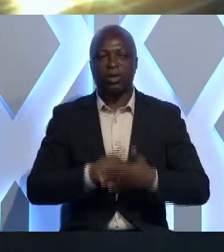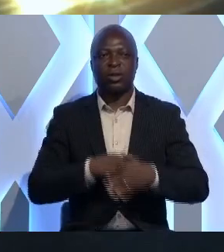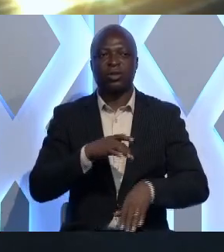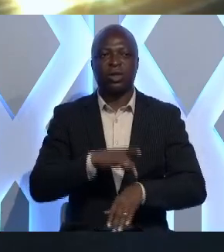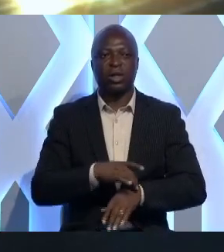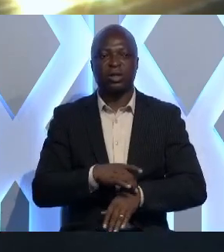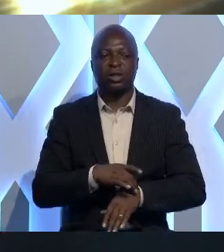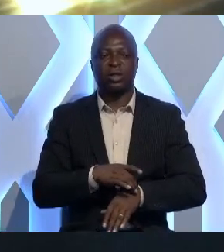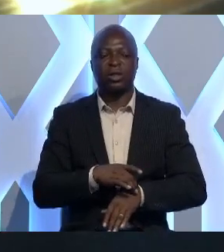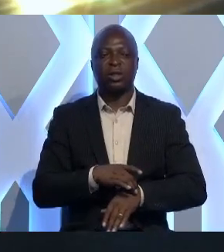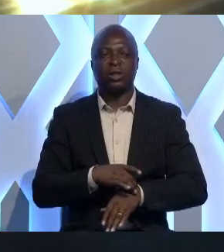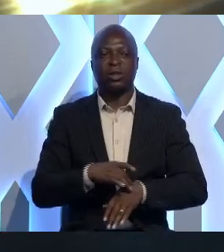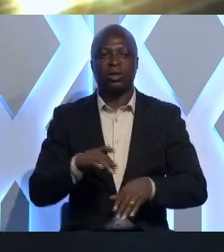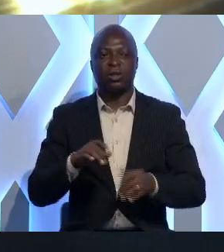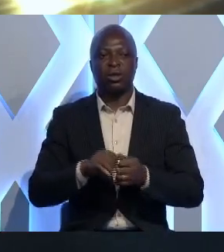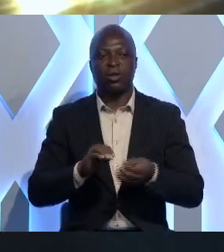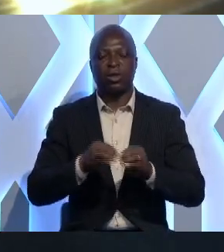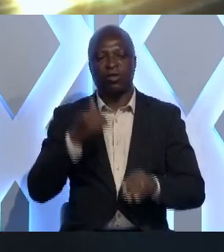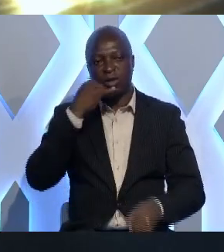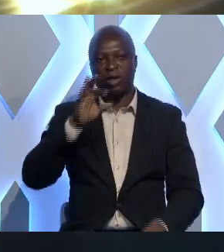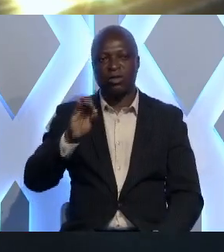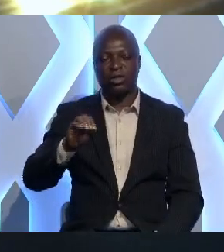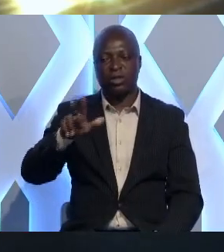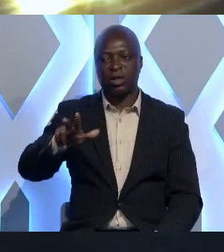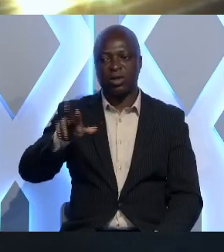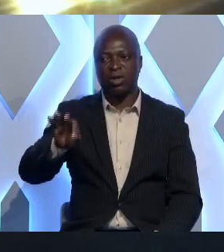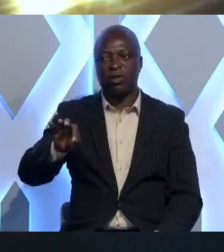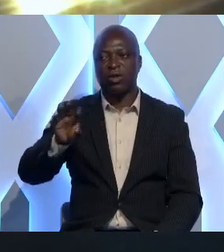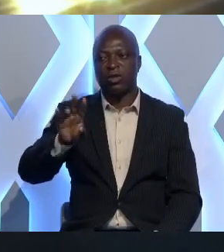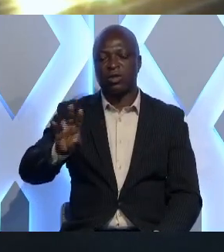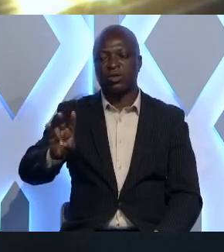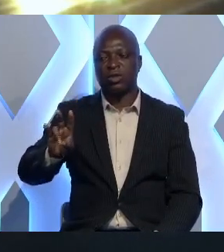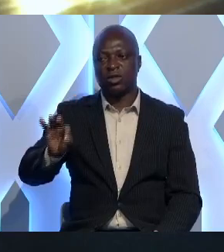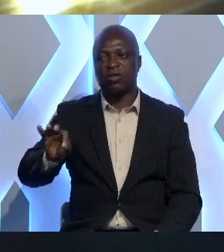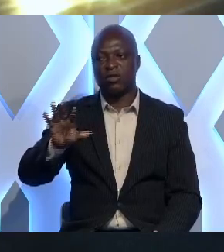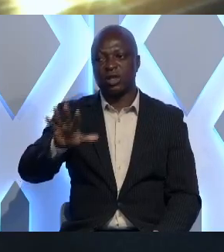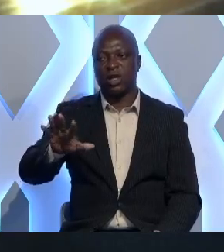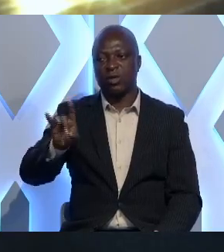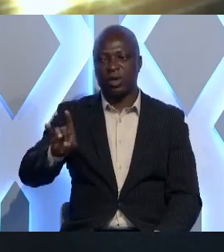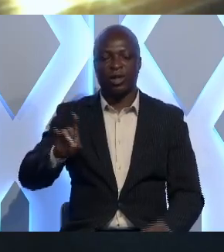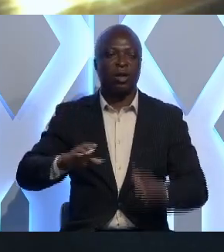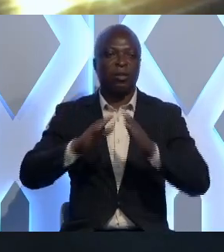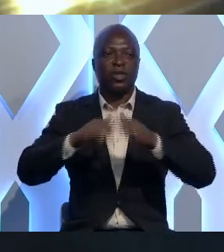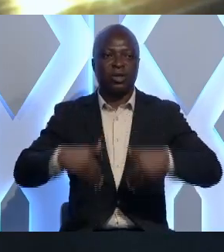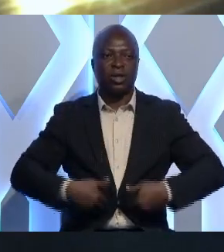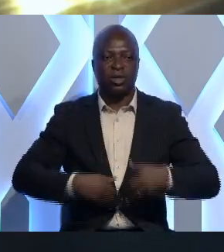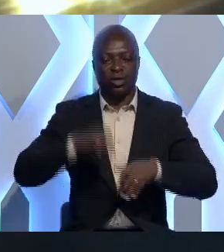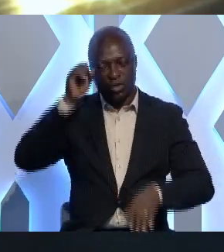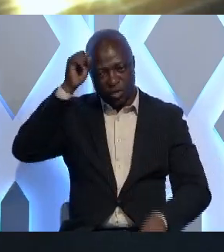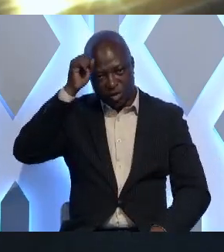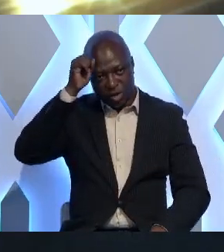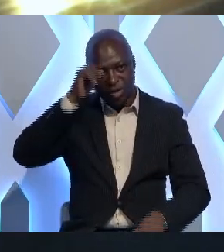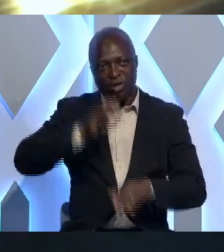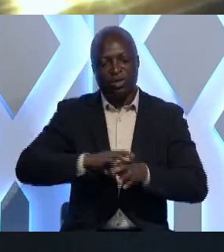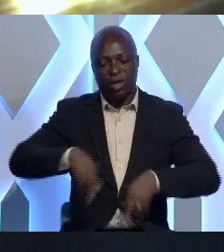de Vogan. Le numéro de téléphone 90 39 79 58, maison des jeunes de Sokode située sur la